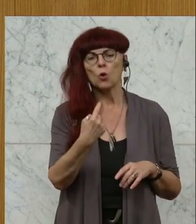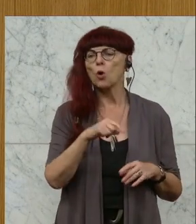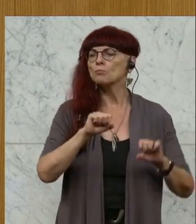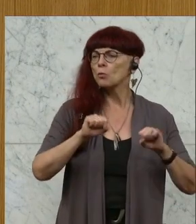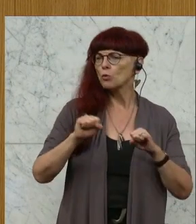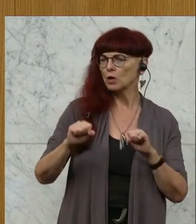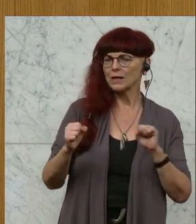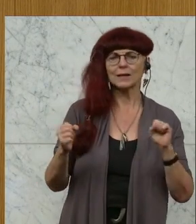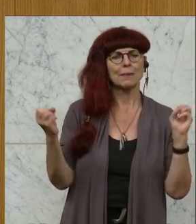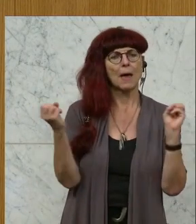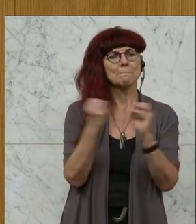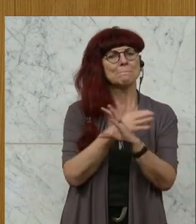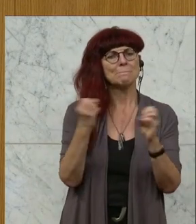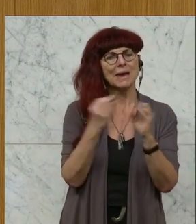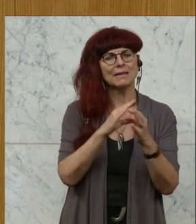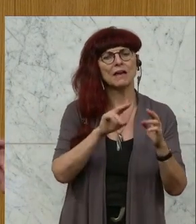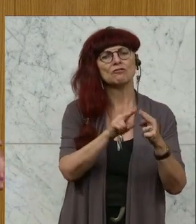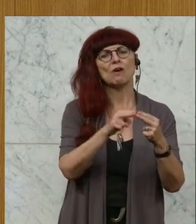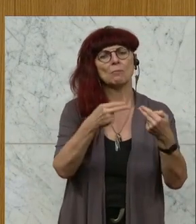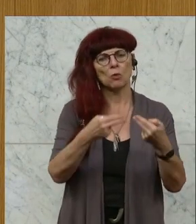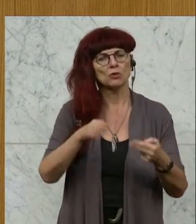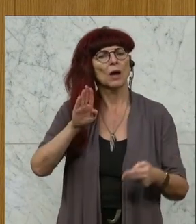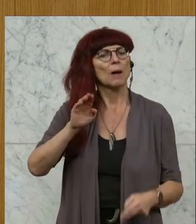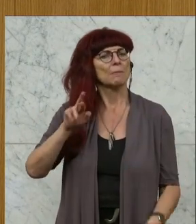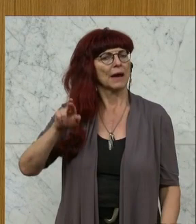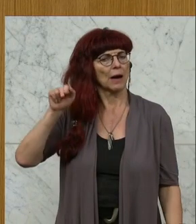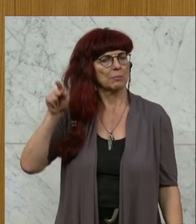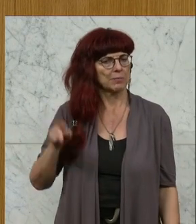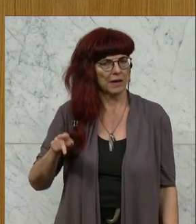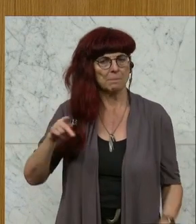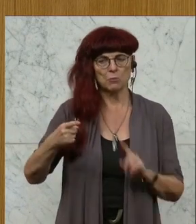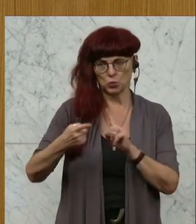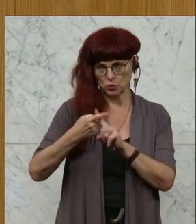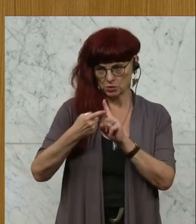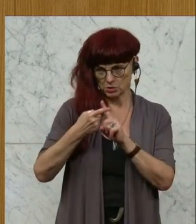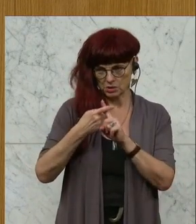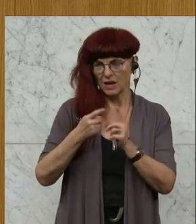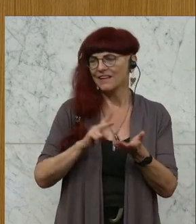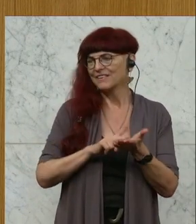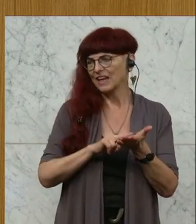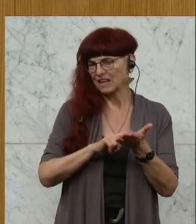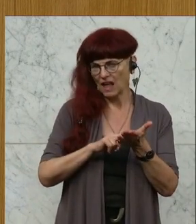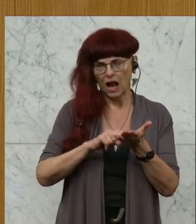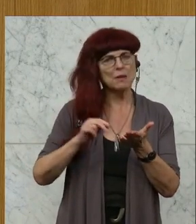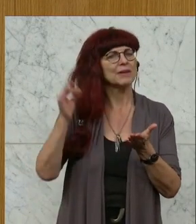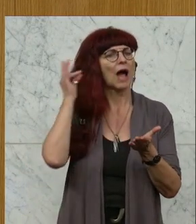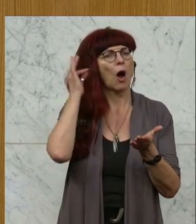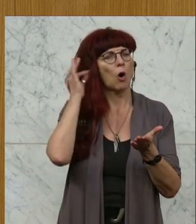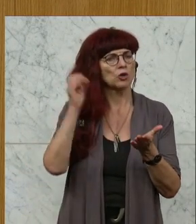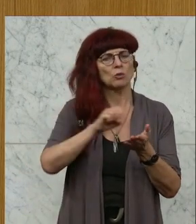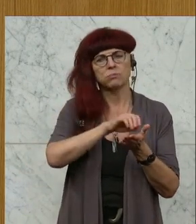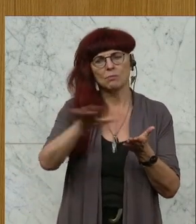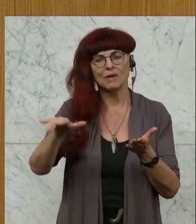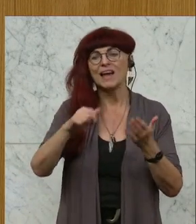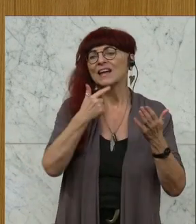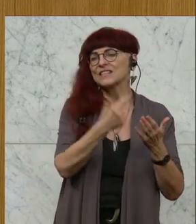im Medienverbund DAB-Plus, also digitale Weiterverbreitung, via Audiosignale von zwei auf sechs